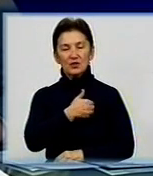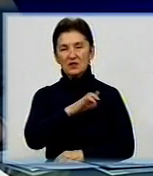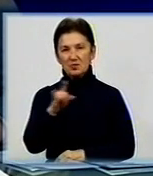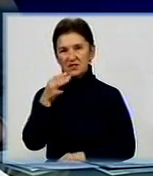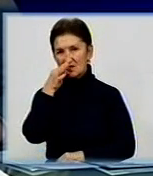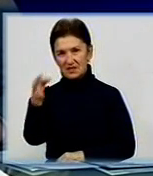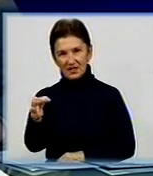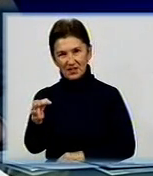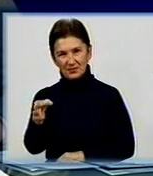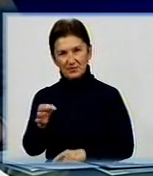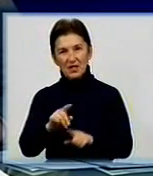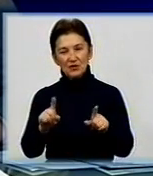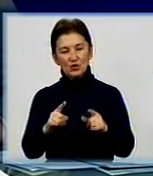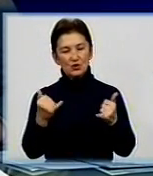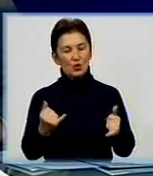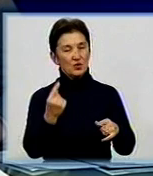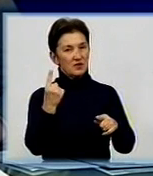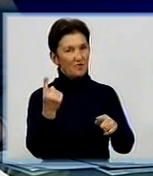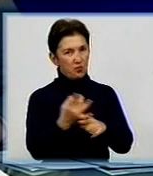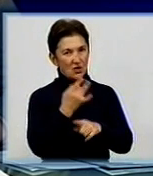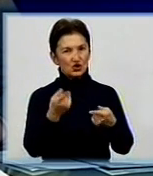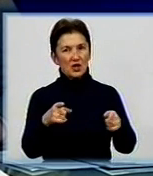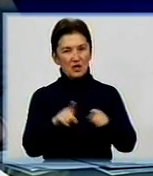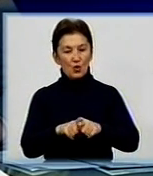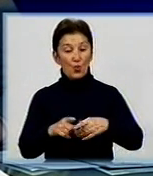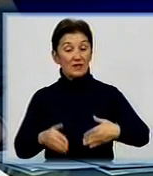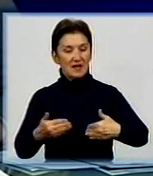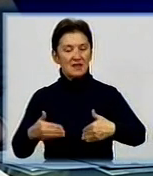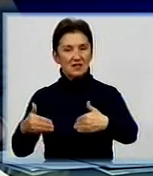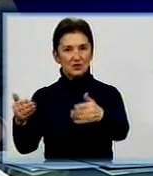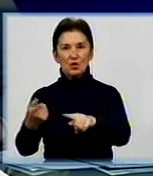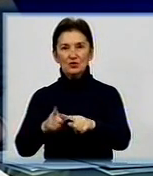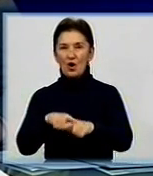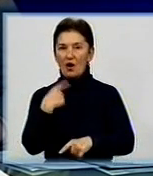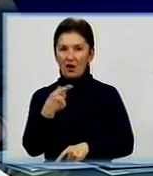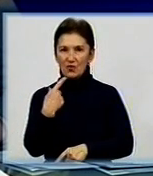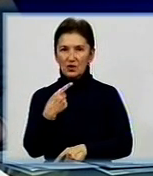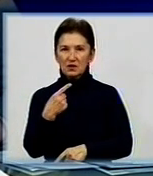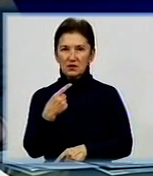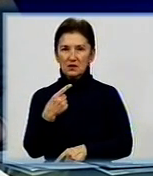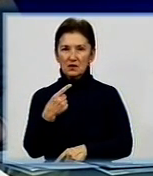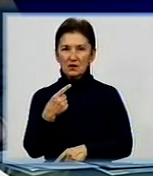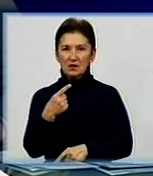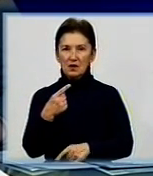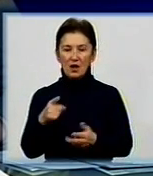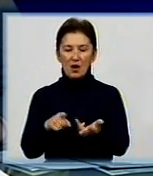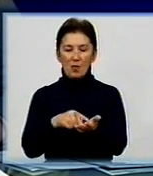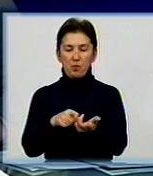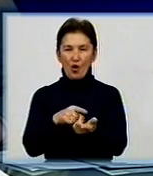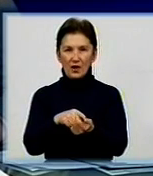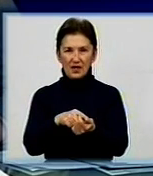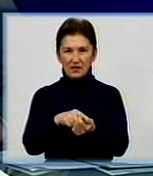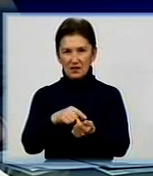маємо чи не вперше таку тенденцію, яка говорить про те, що поголів'я великорагатої худоби